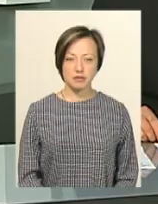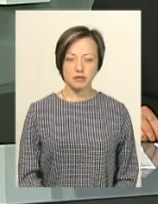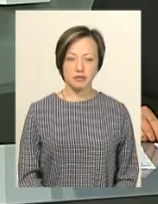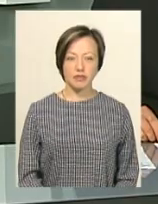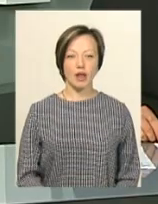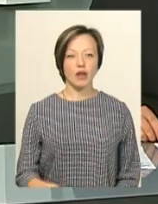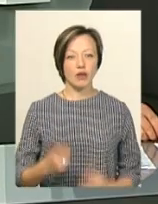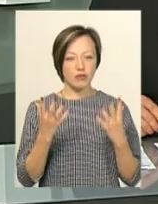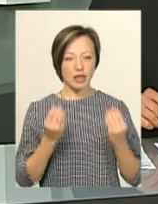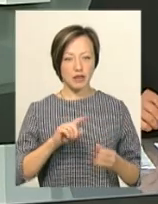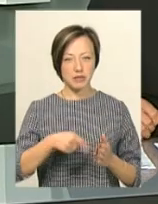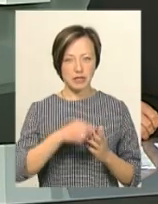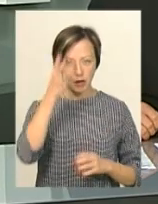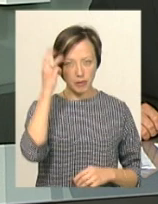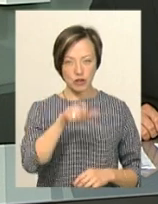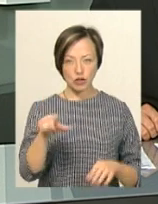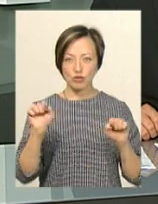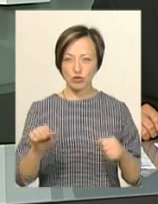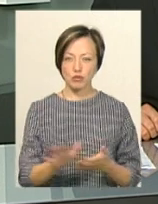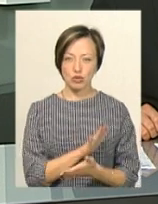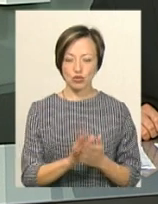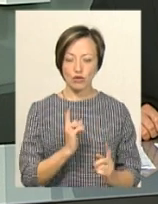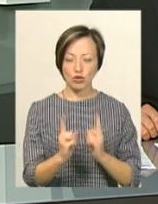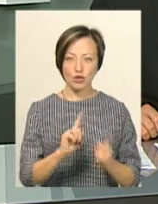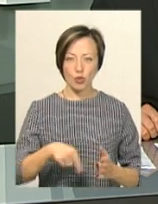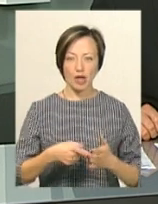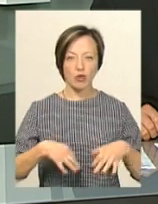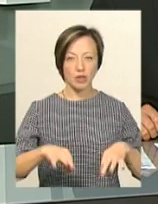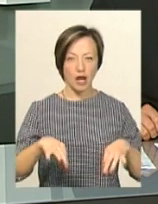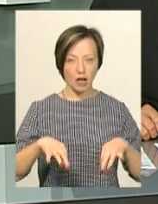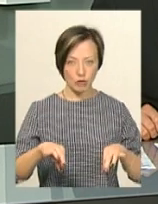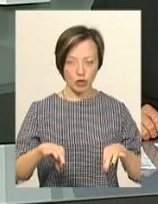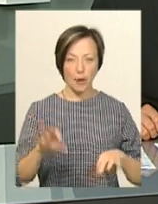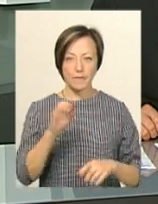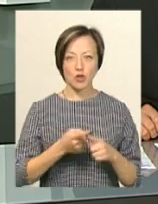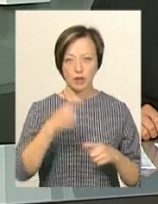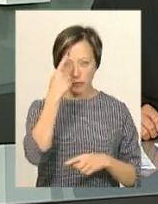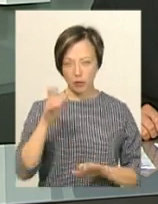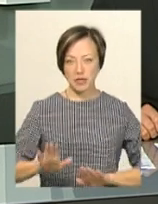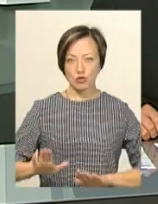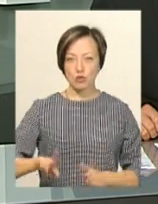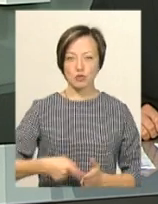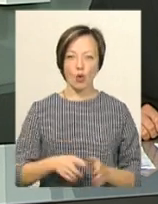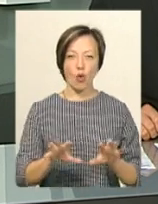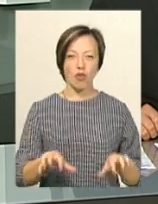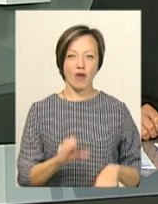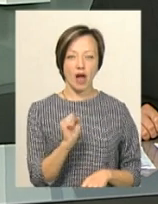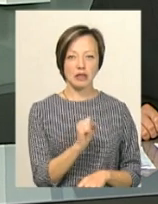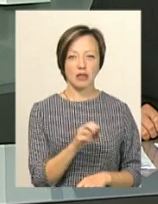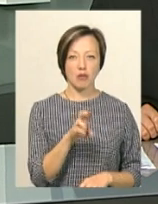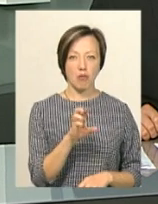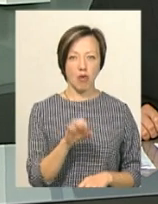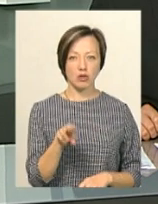У День міста хмельничани зможуть безкоштовно їздити у комунальному транспорті. Про це повідомив заступник міського голови Андрій